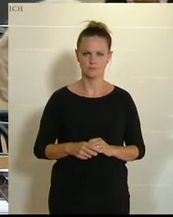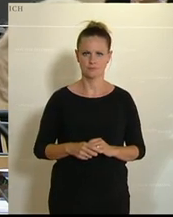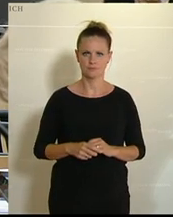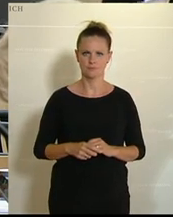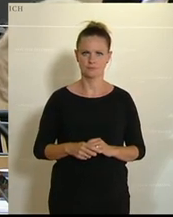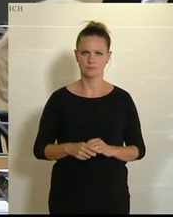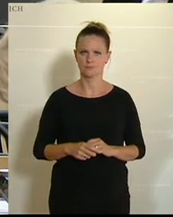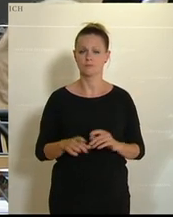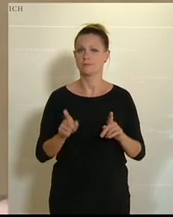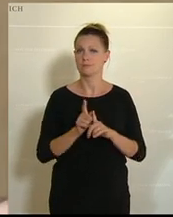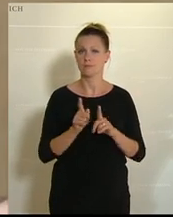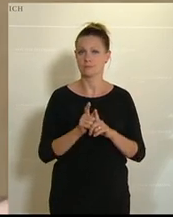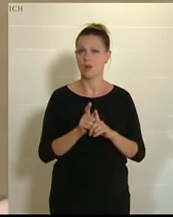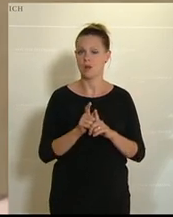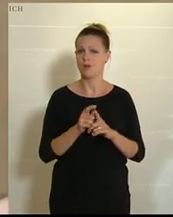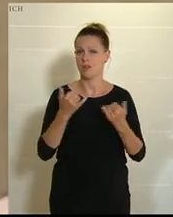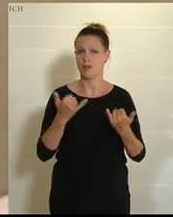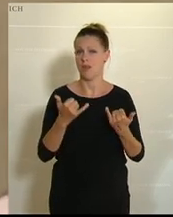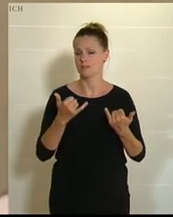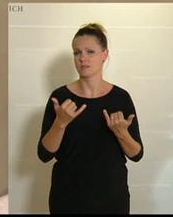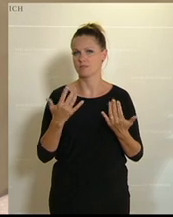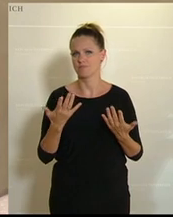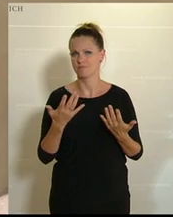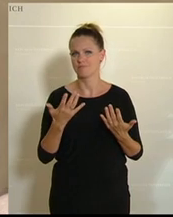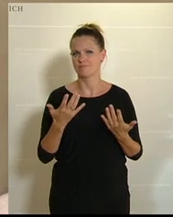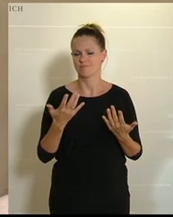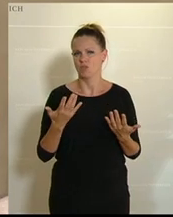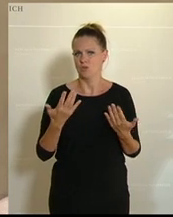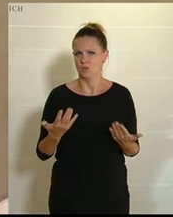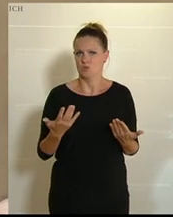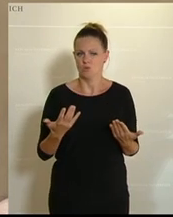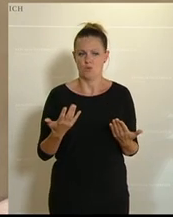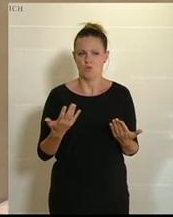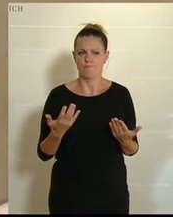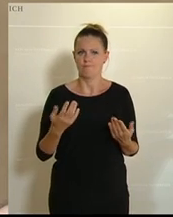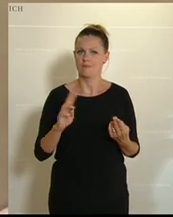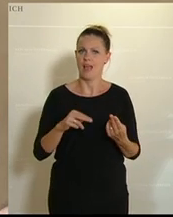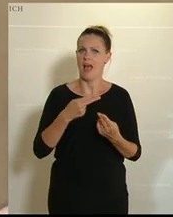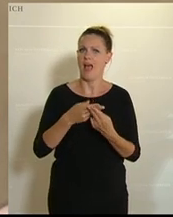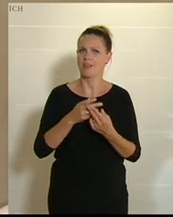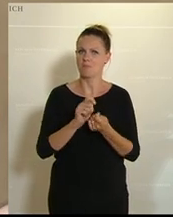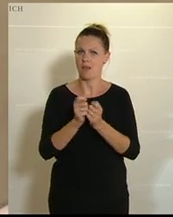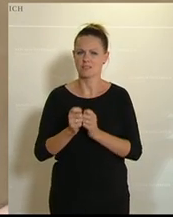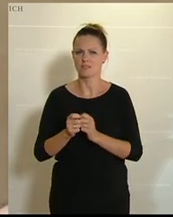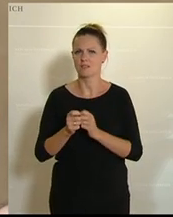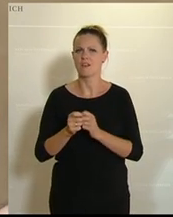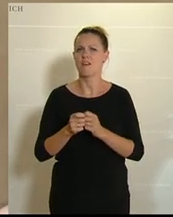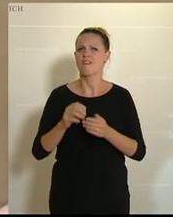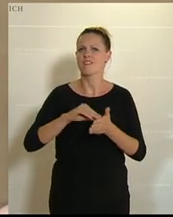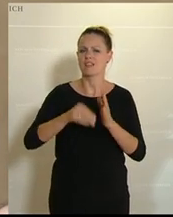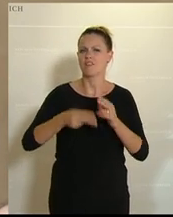Und wir haben nun im Rahmen der gegenständlichen Anpassungen, im Rahmen des Vertragsverletzungsverfahrens,